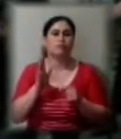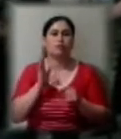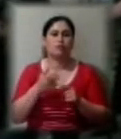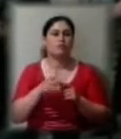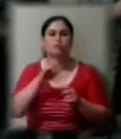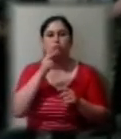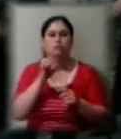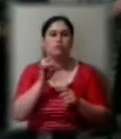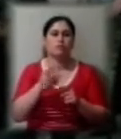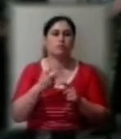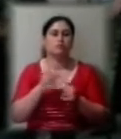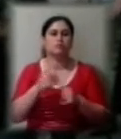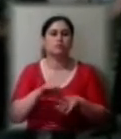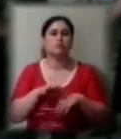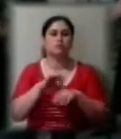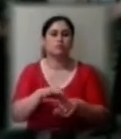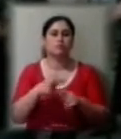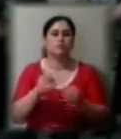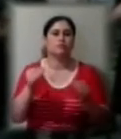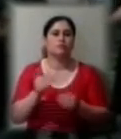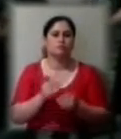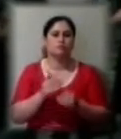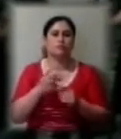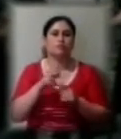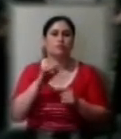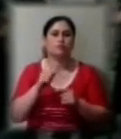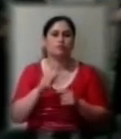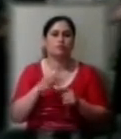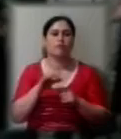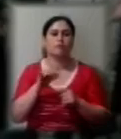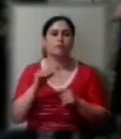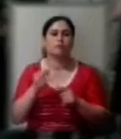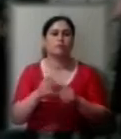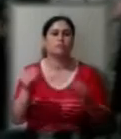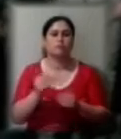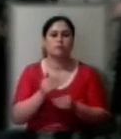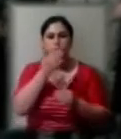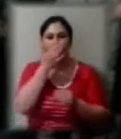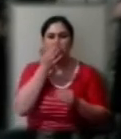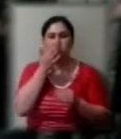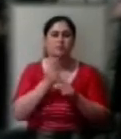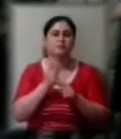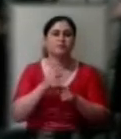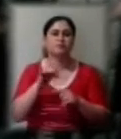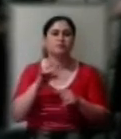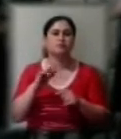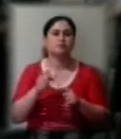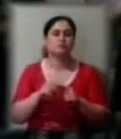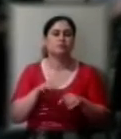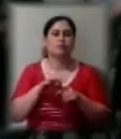вводити і зменшення, і квотування, і зменшення заборонної імпорту добрив, і введення квоту на них, які будуть